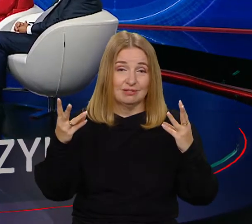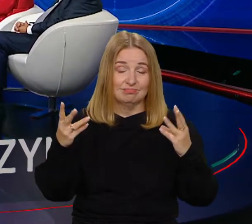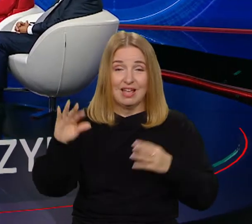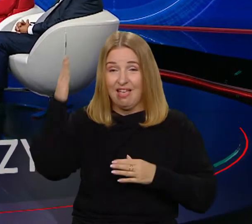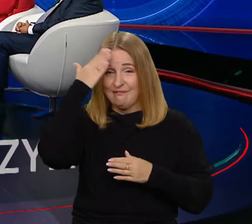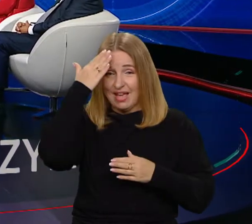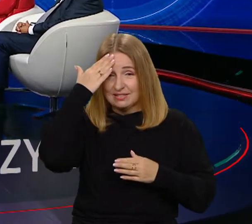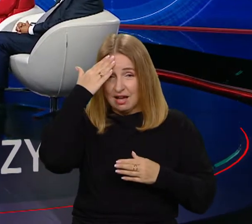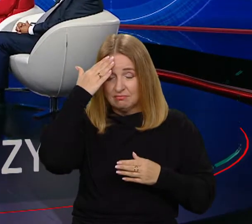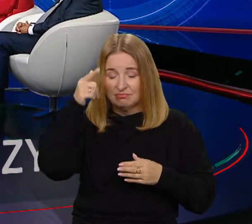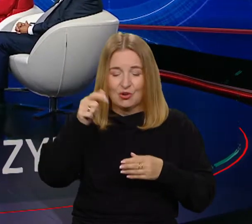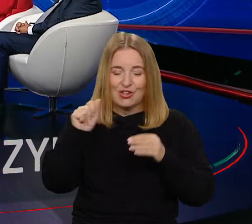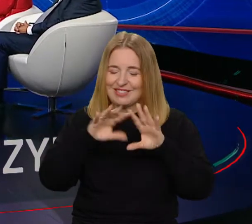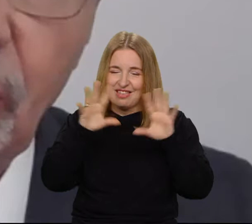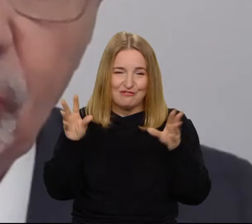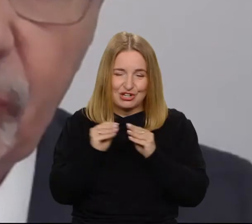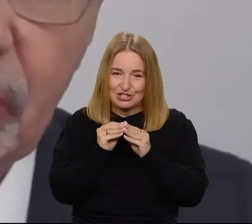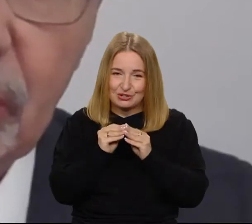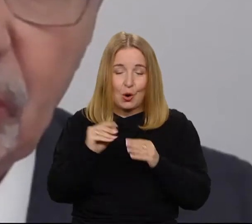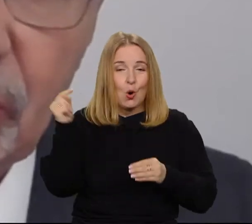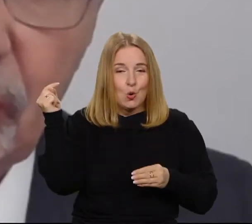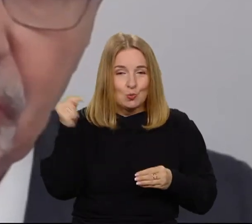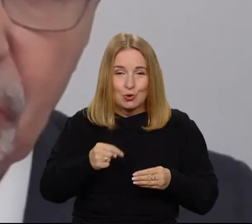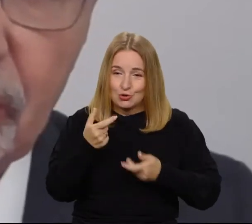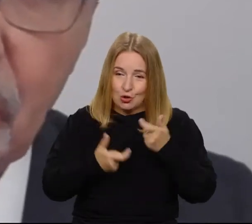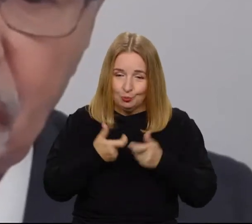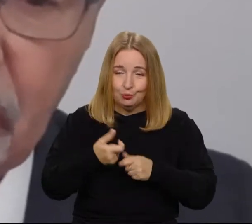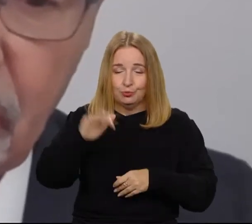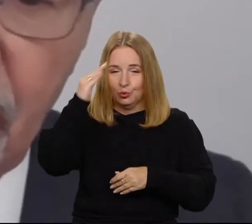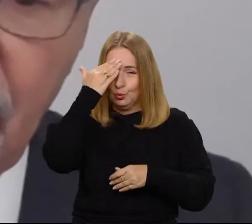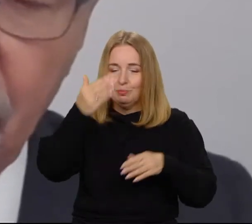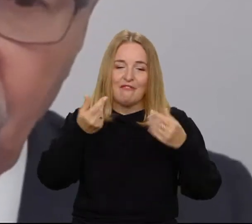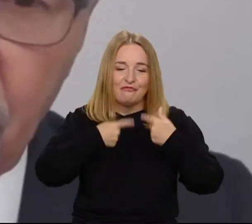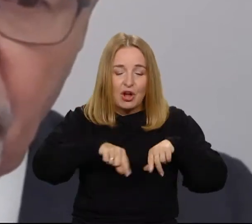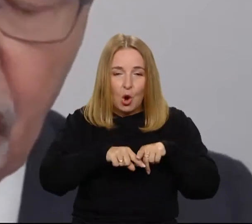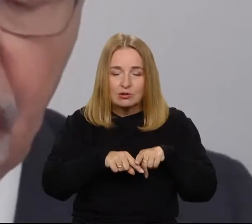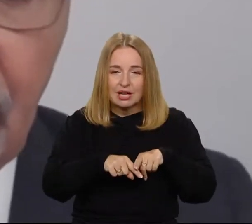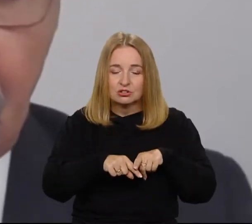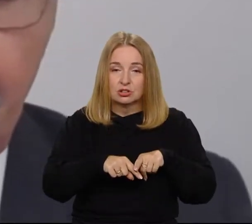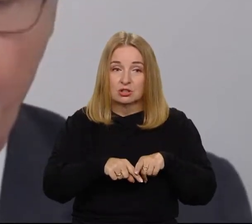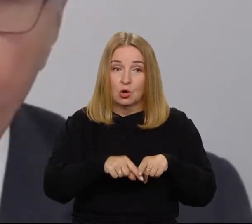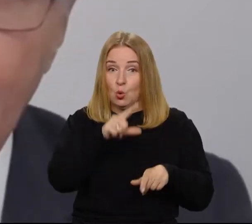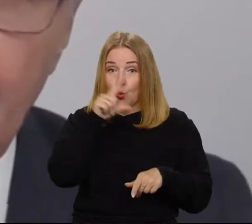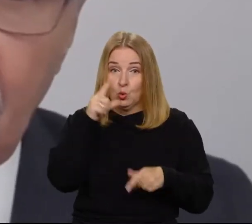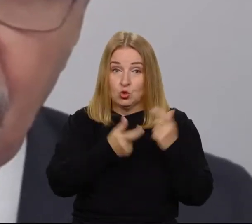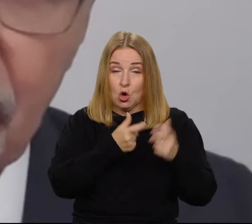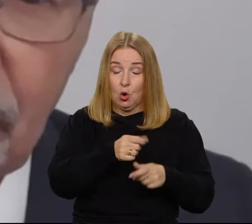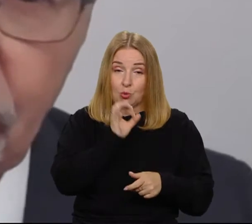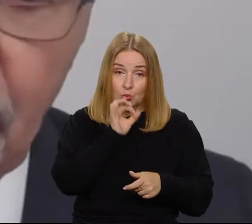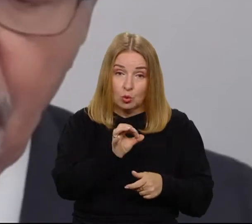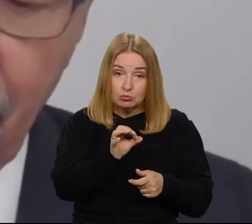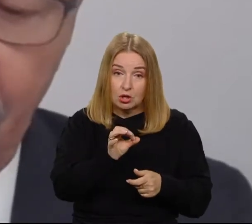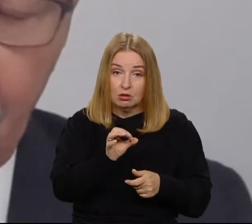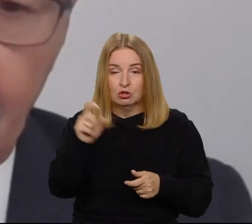wiedza to nie wszystko. Trzeba tę wiedzę odpowiednio stosować, można ją stosować źle albo dobrze. I w konsekwencji ten